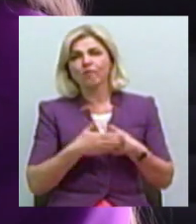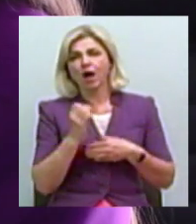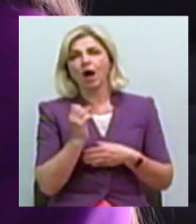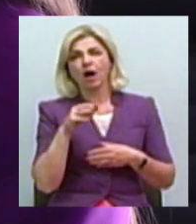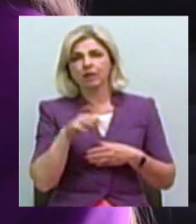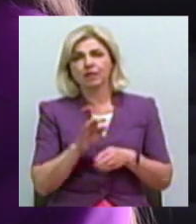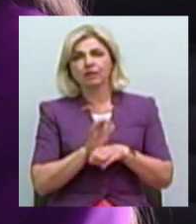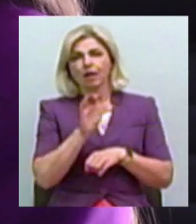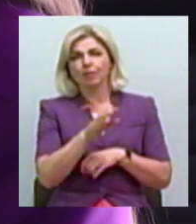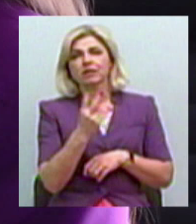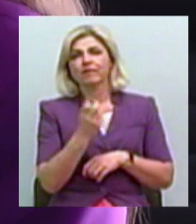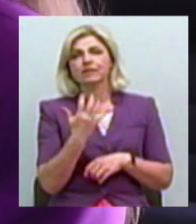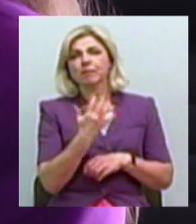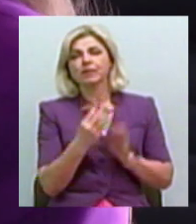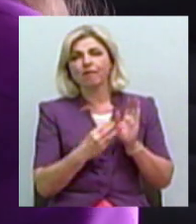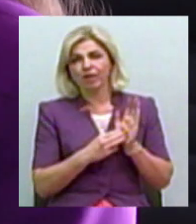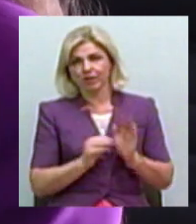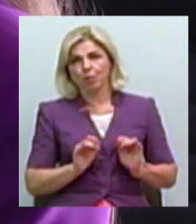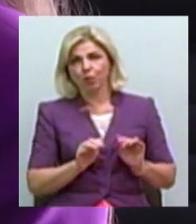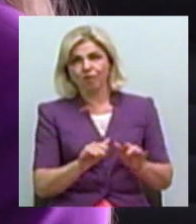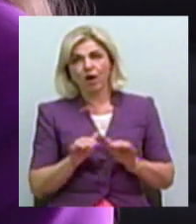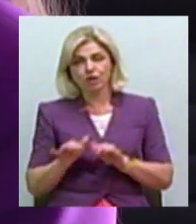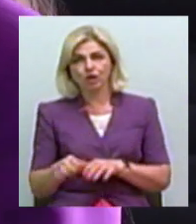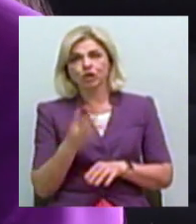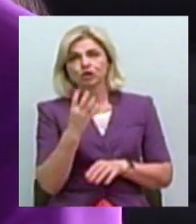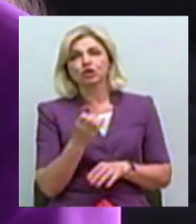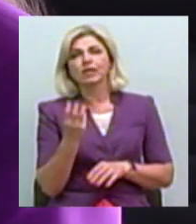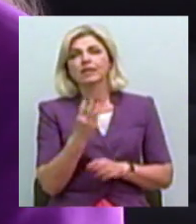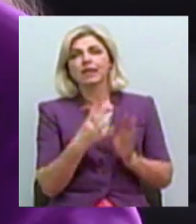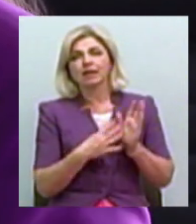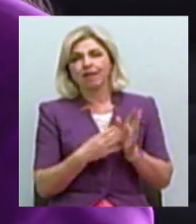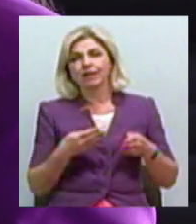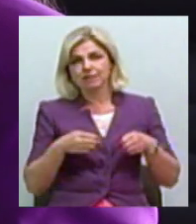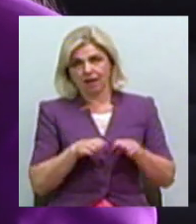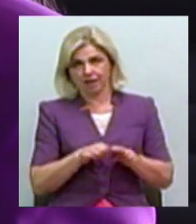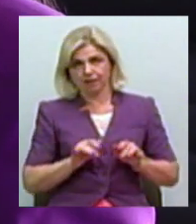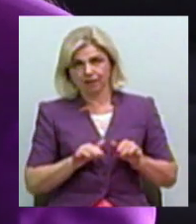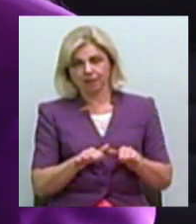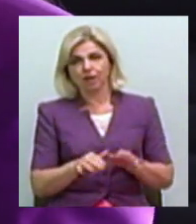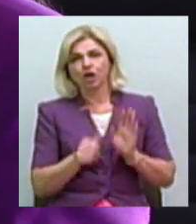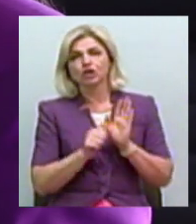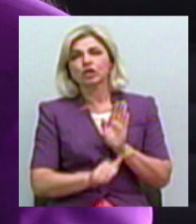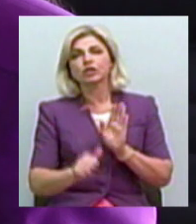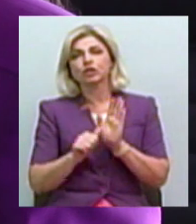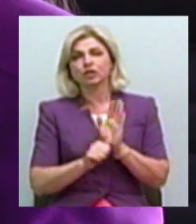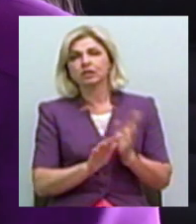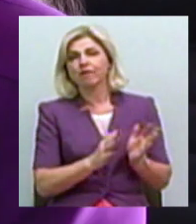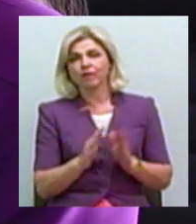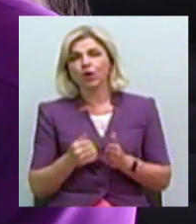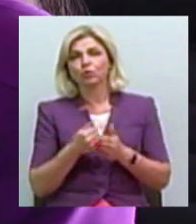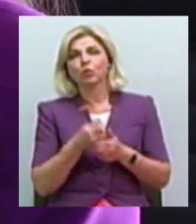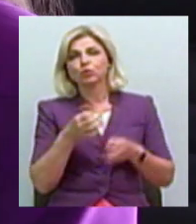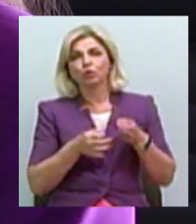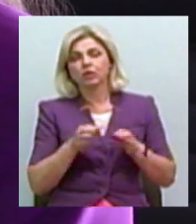направлено 258 проваджень, 439 закрито. У 66 випадках досудове